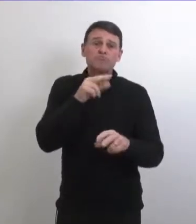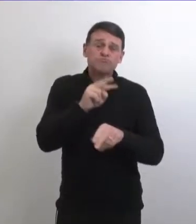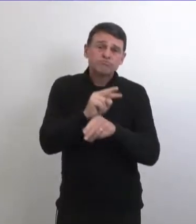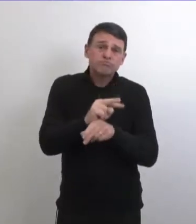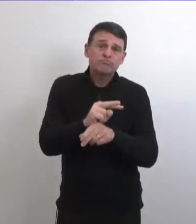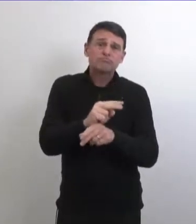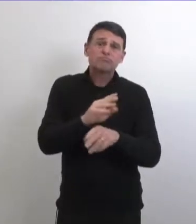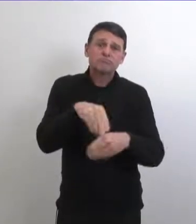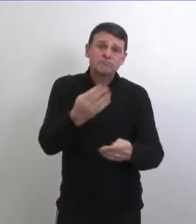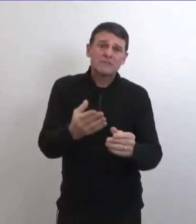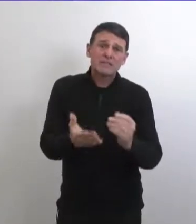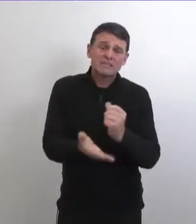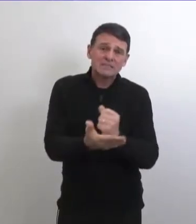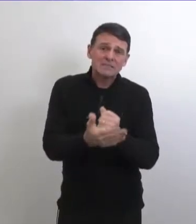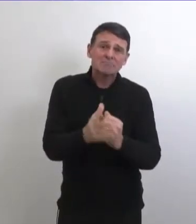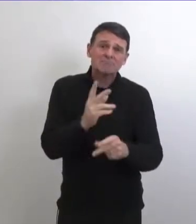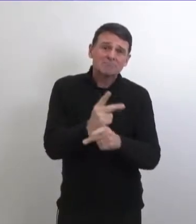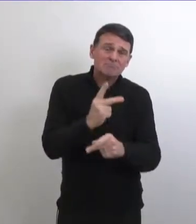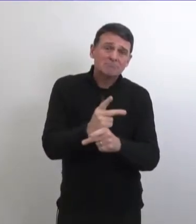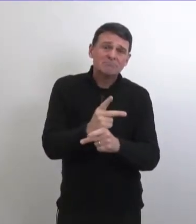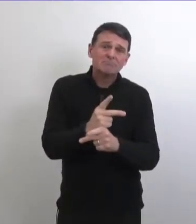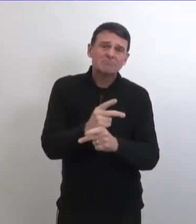amis et aux soignants de ces individus